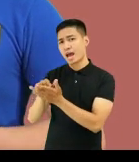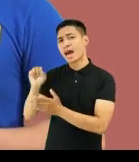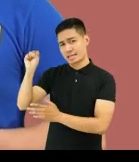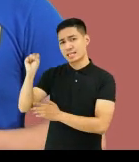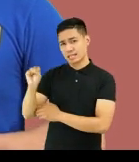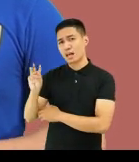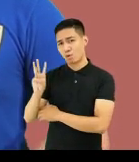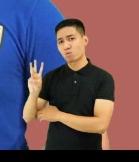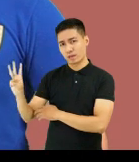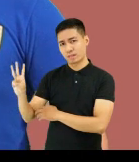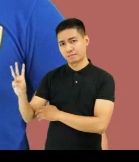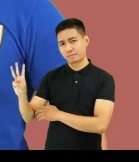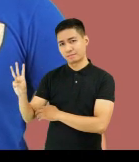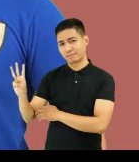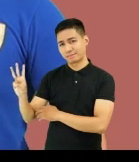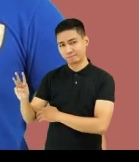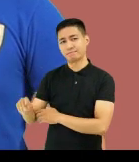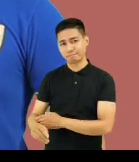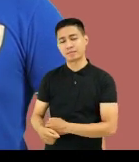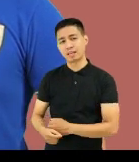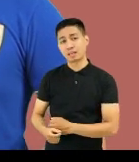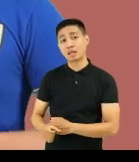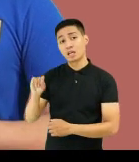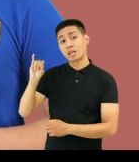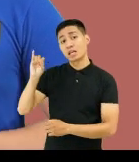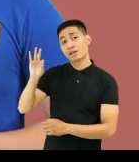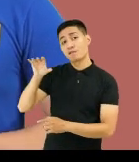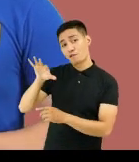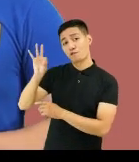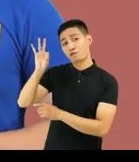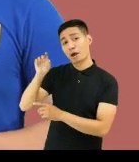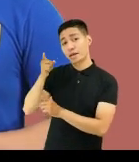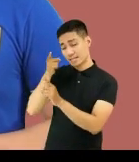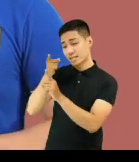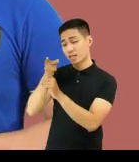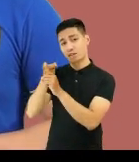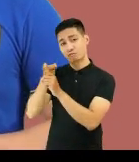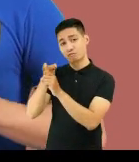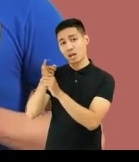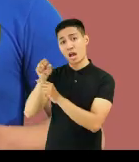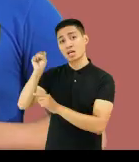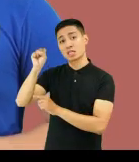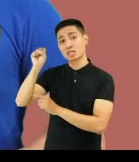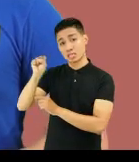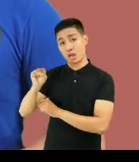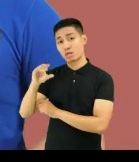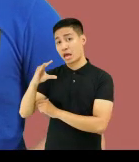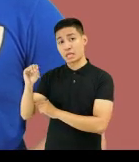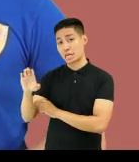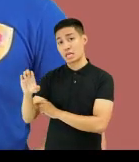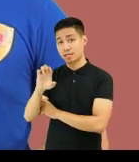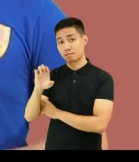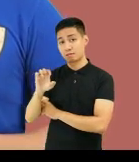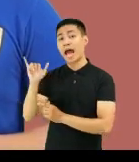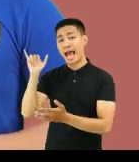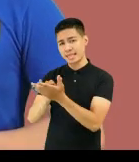yan ang tinatawag nating timog kanluran. At kapag tayo ay naghahanap ng direksyon mula sa timog